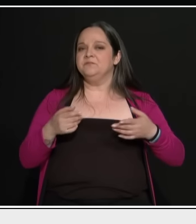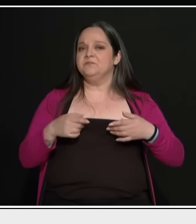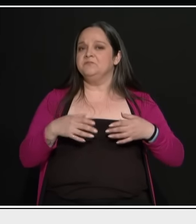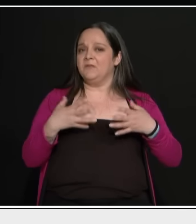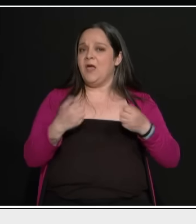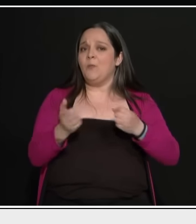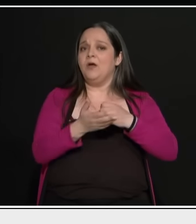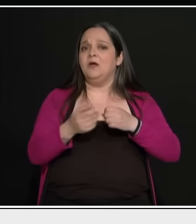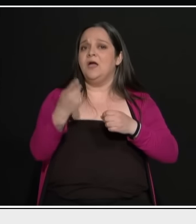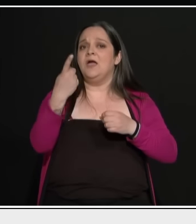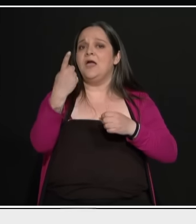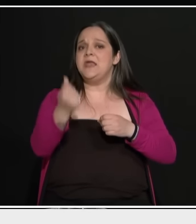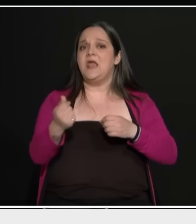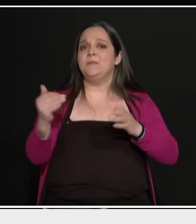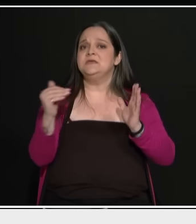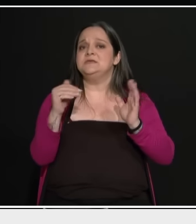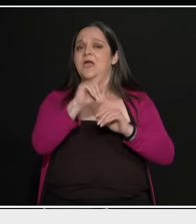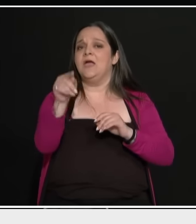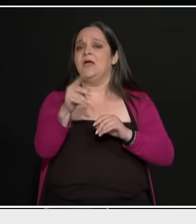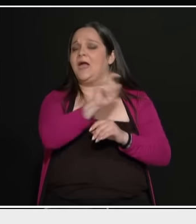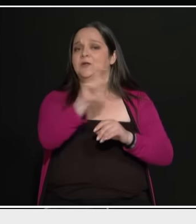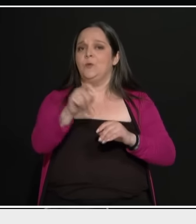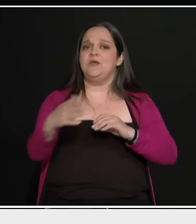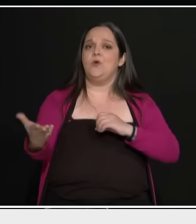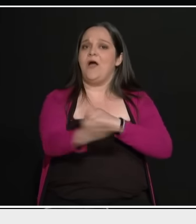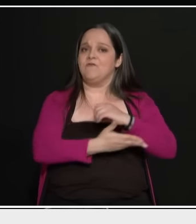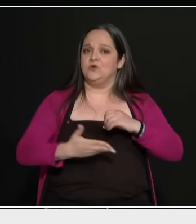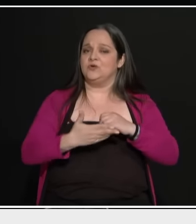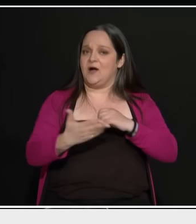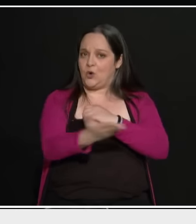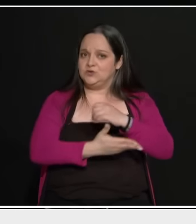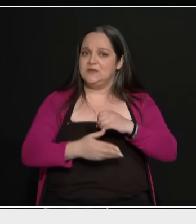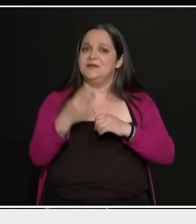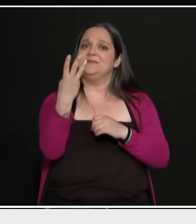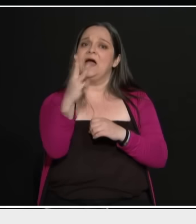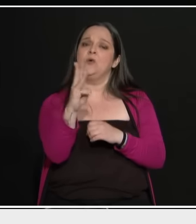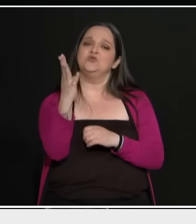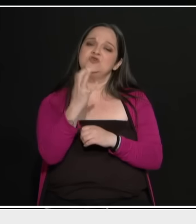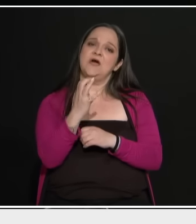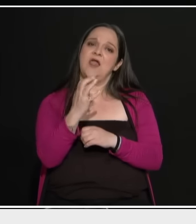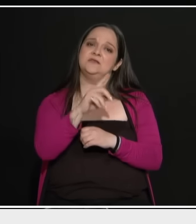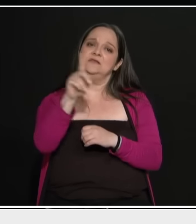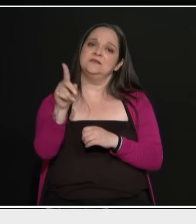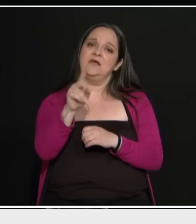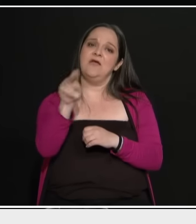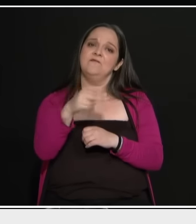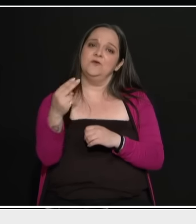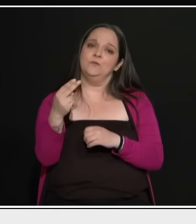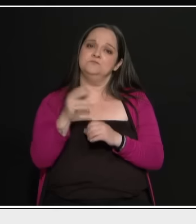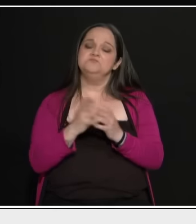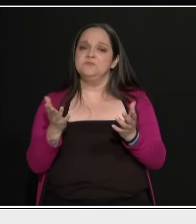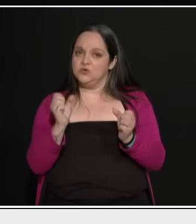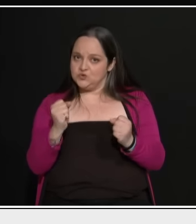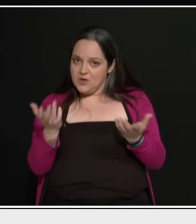1,5 εκατομμύριο αγρότες παίρνουν 340 ευρώ. Ζουν οι αγρότες με 340 ευρώ. Ευχαριστώ πάρα πολύ.